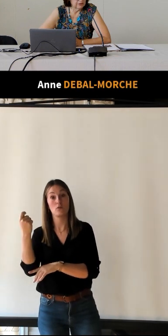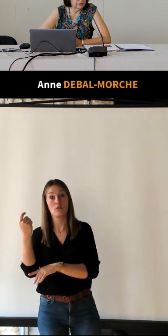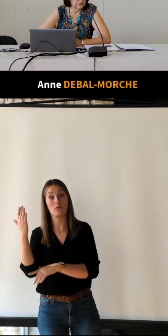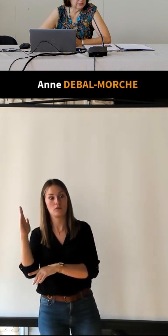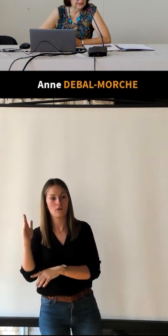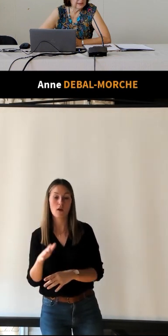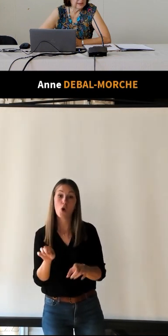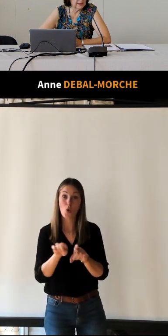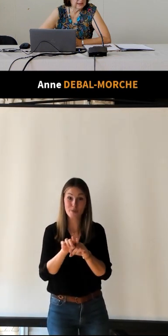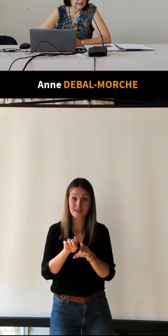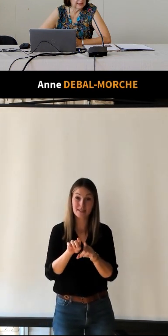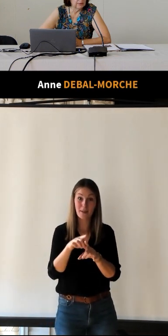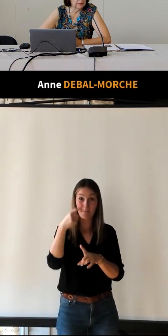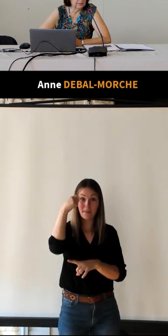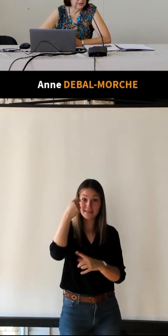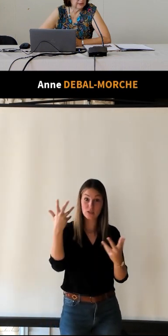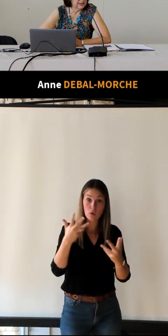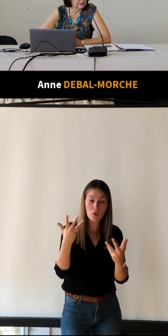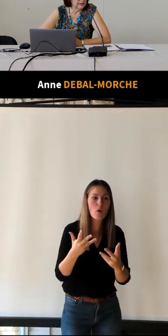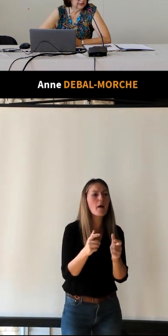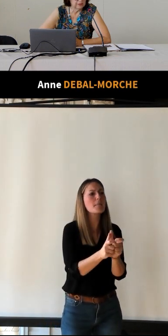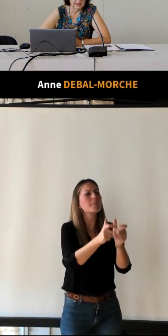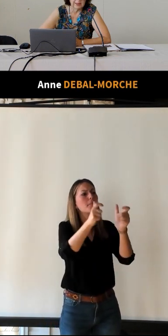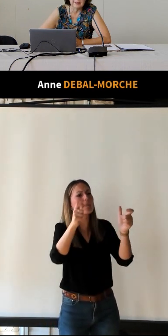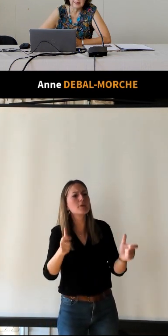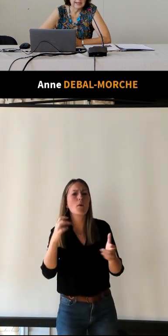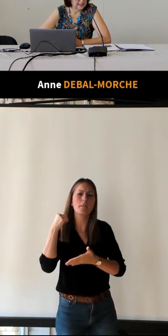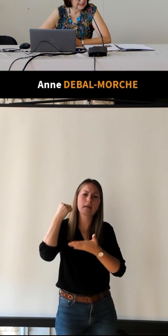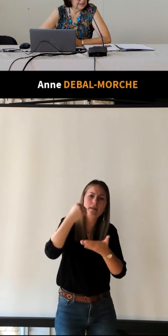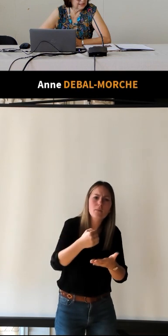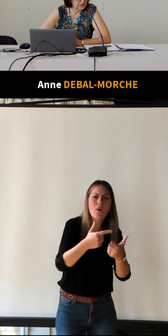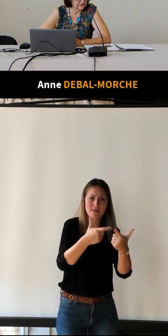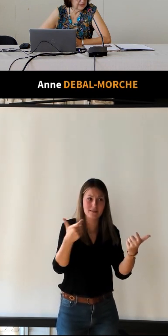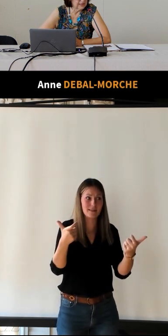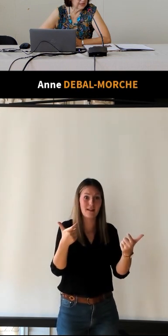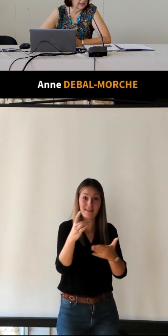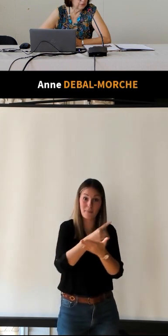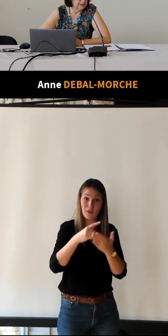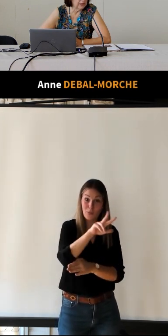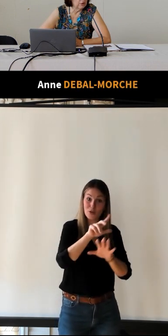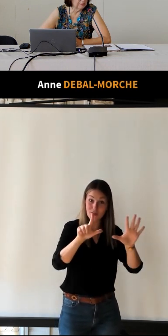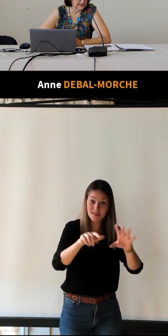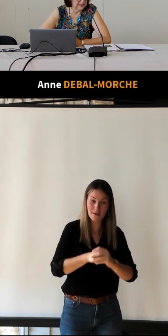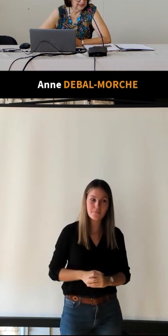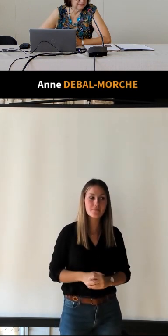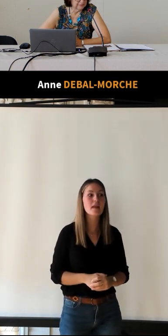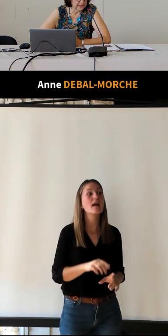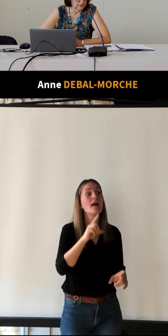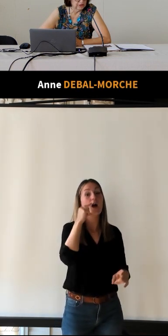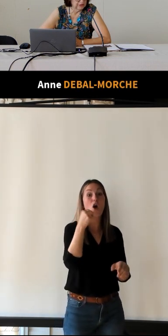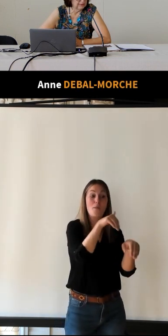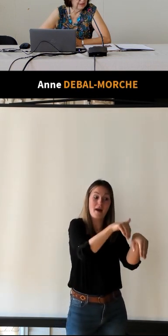président du comité des sites et monuments pittoresques d'Indre et Loire. Et l'archiviste est Louis Lemarié,